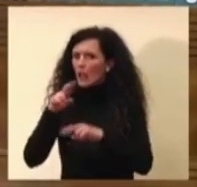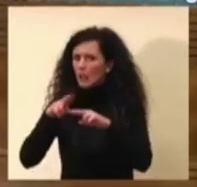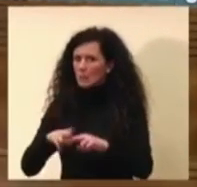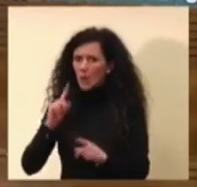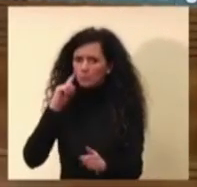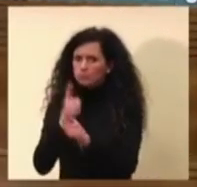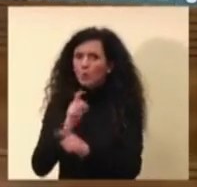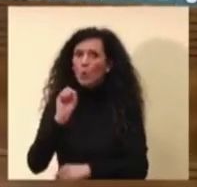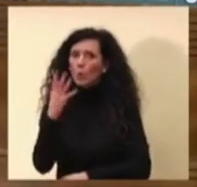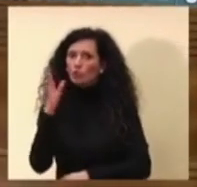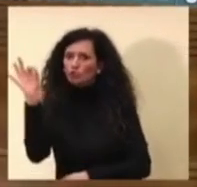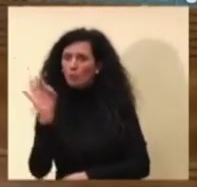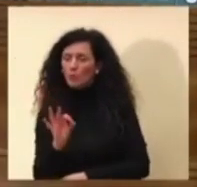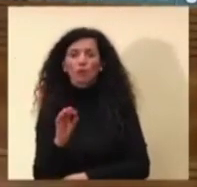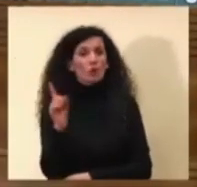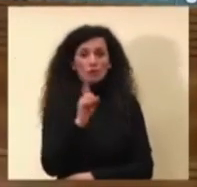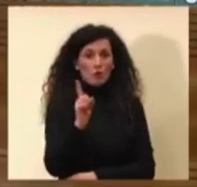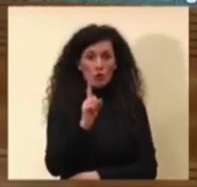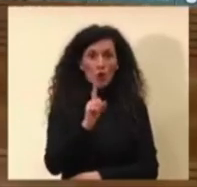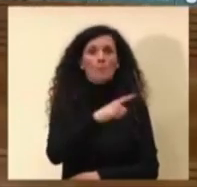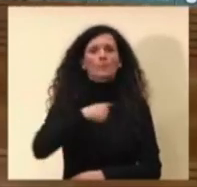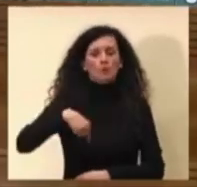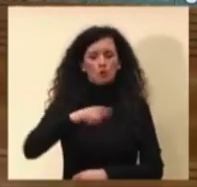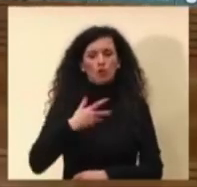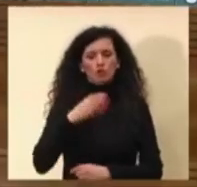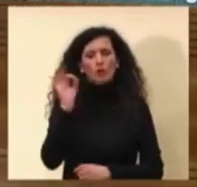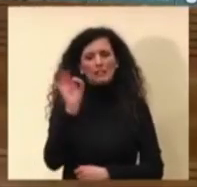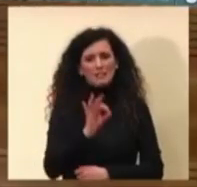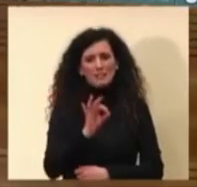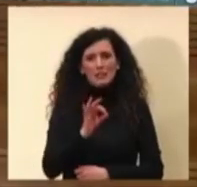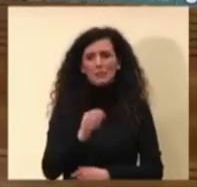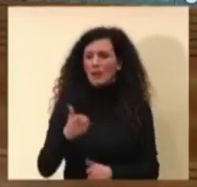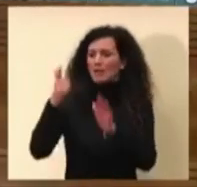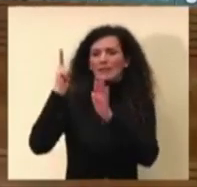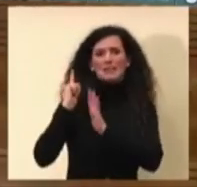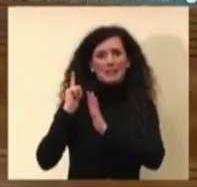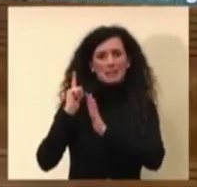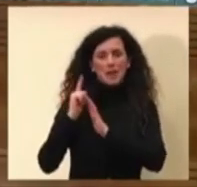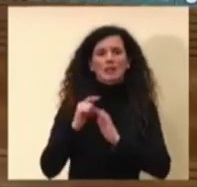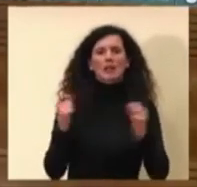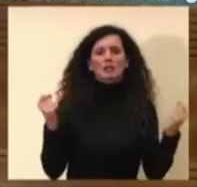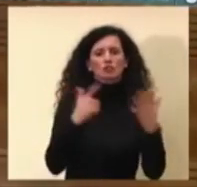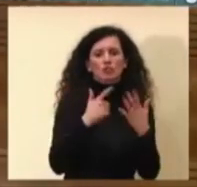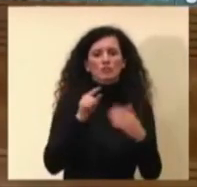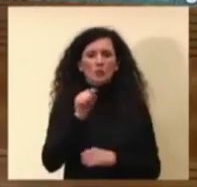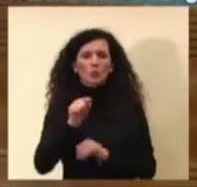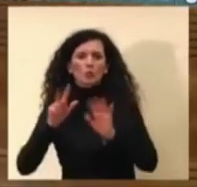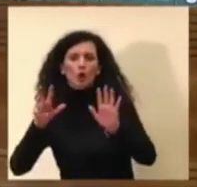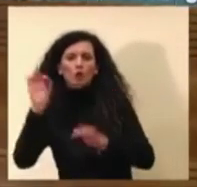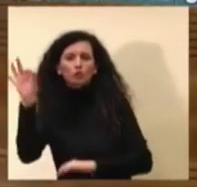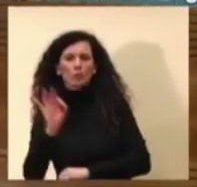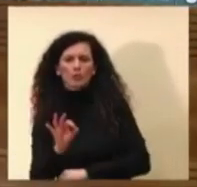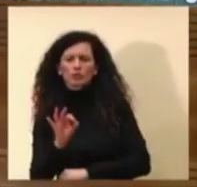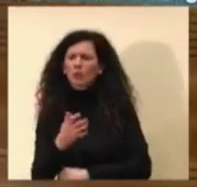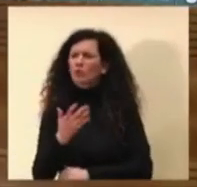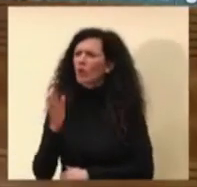no noi abbiamo la stima fatta la scorsa settimana del 17.8 18% è